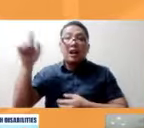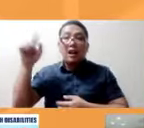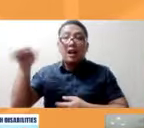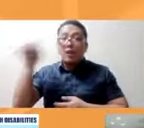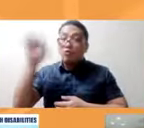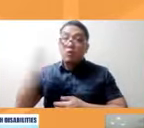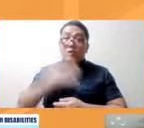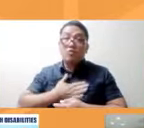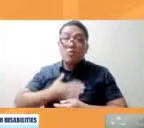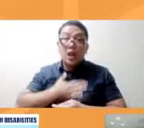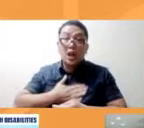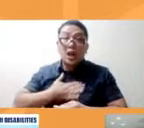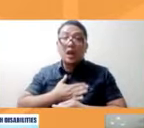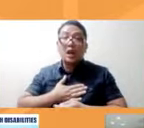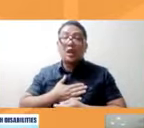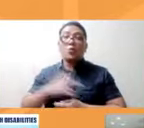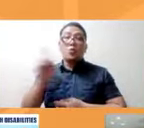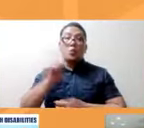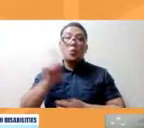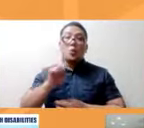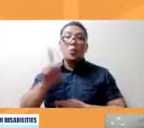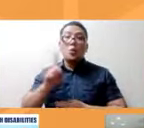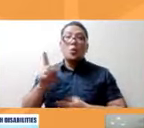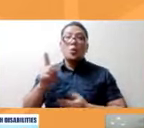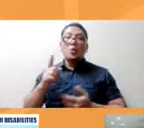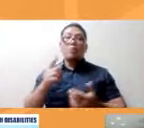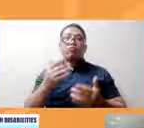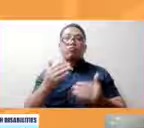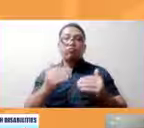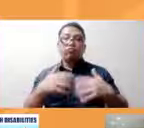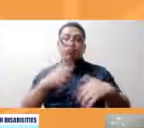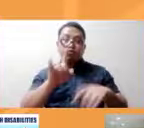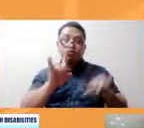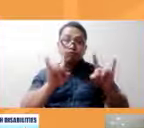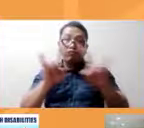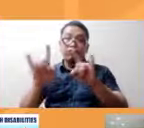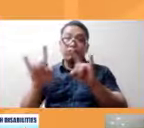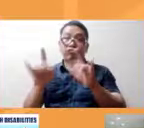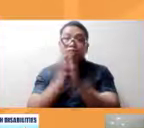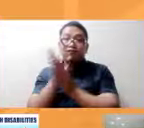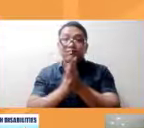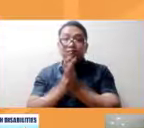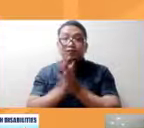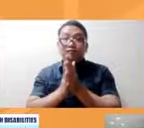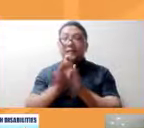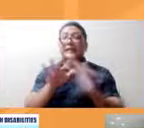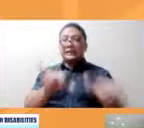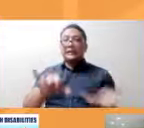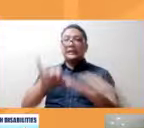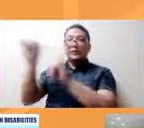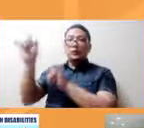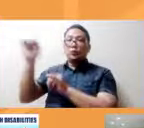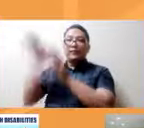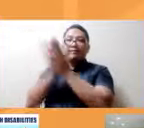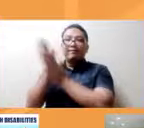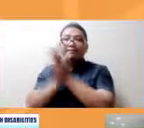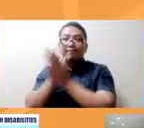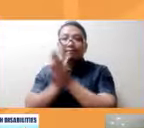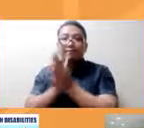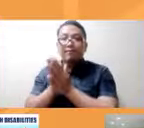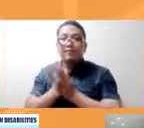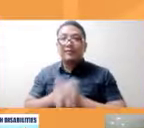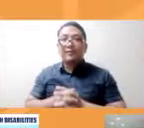kung ano ang interest ng media yun din ang interest nila so siguro itong